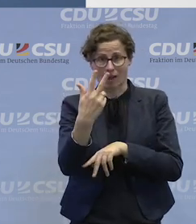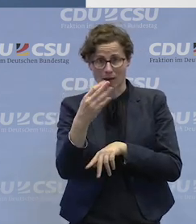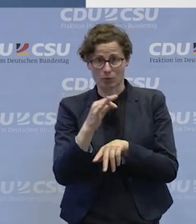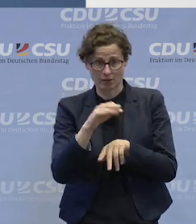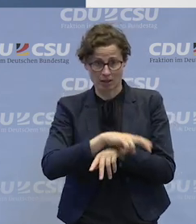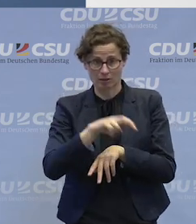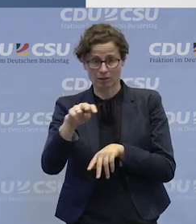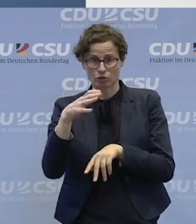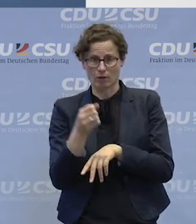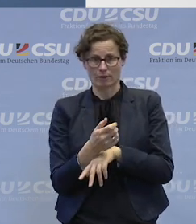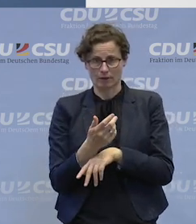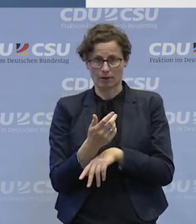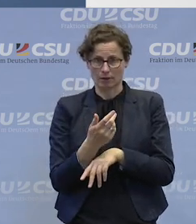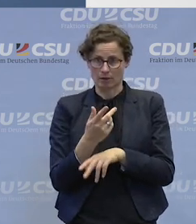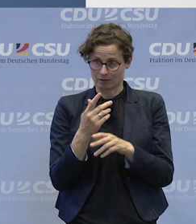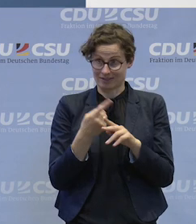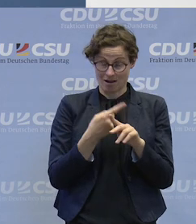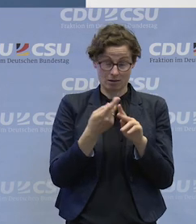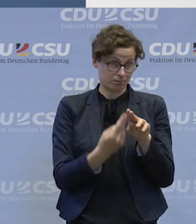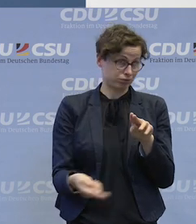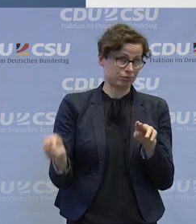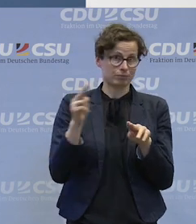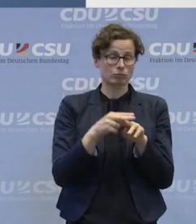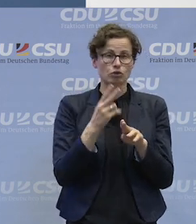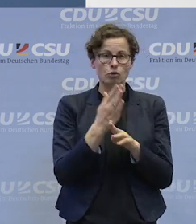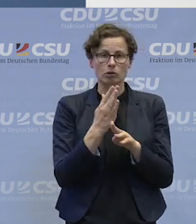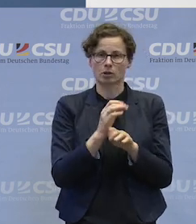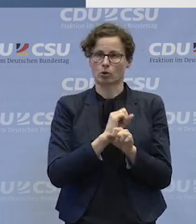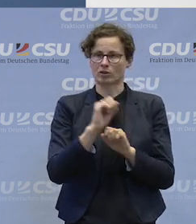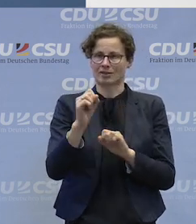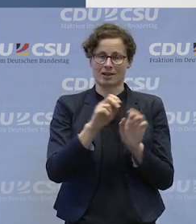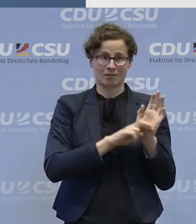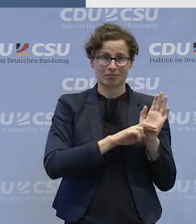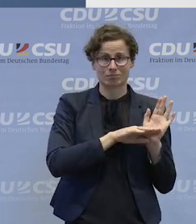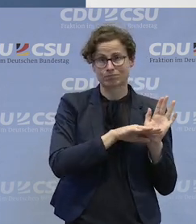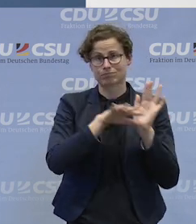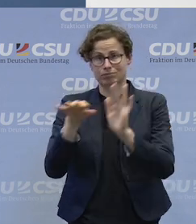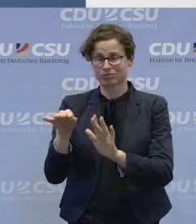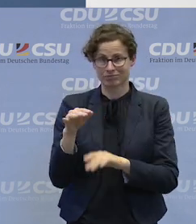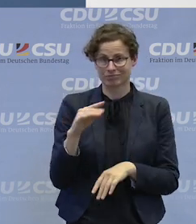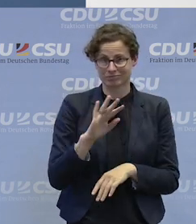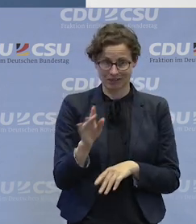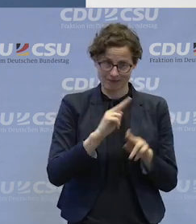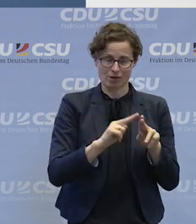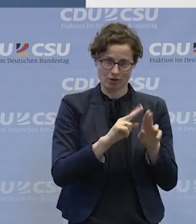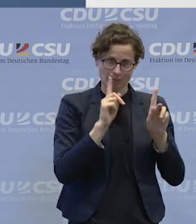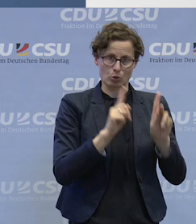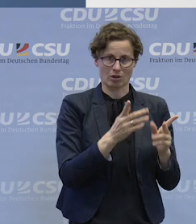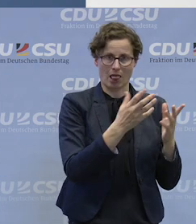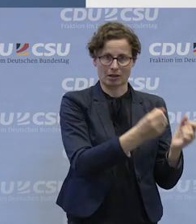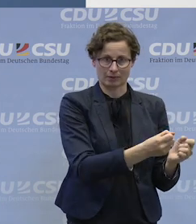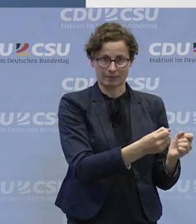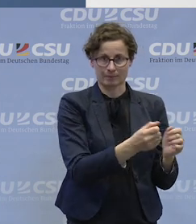Dann brauchen wir immer noch und zwar ganz notwendig die Werkstatt. Was das Thema Arbeitgeber betrifft,